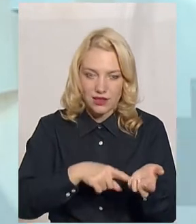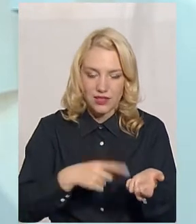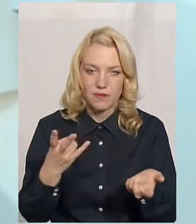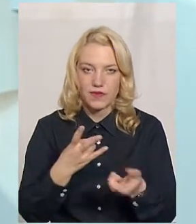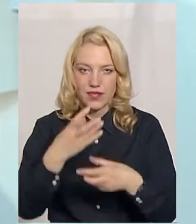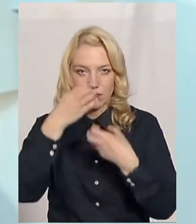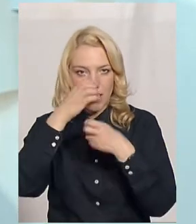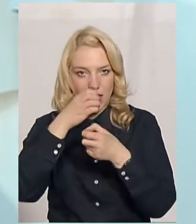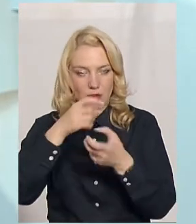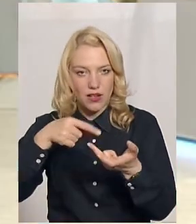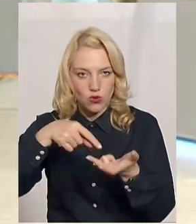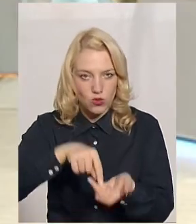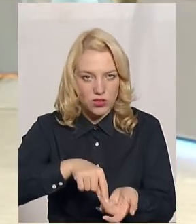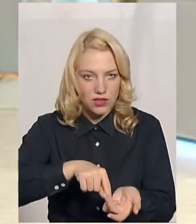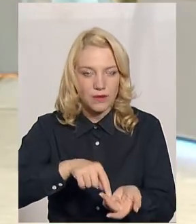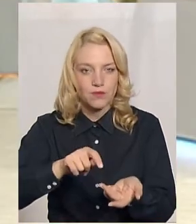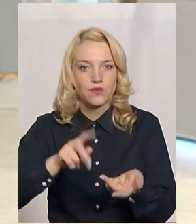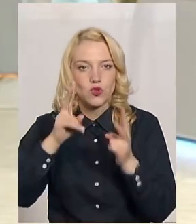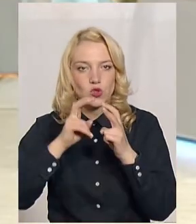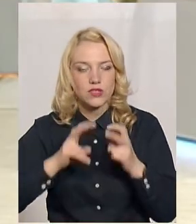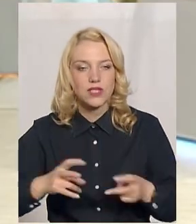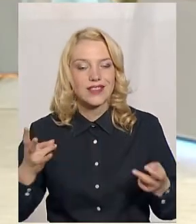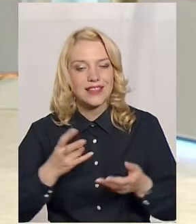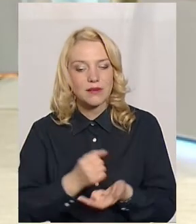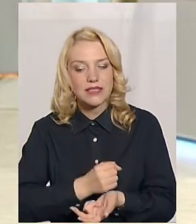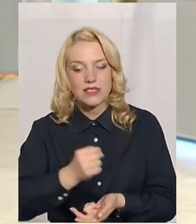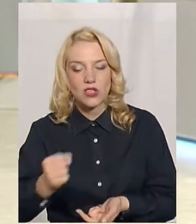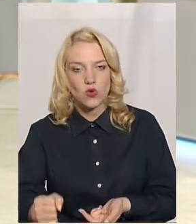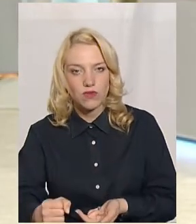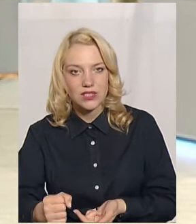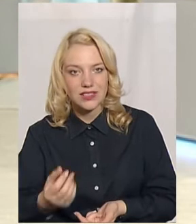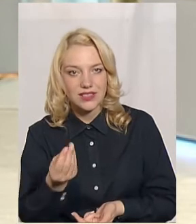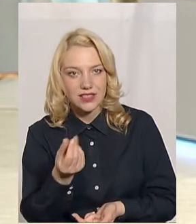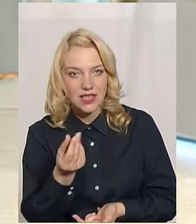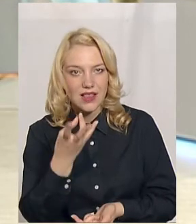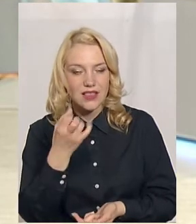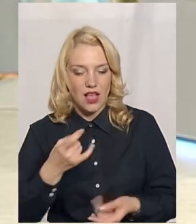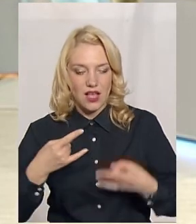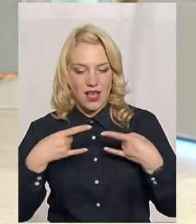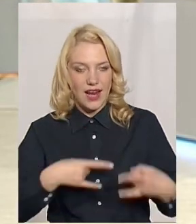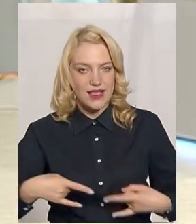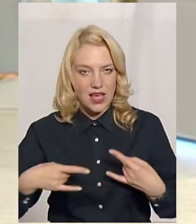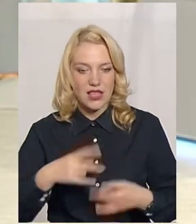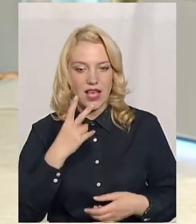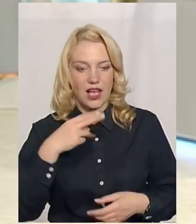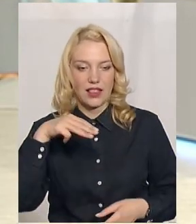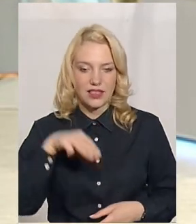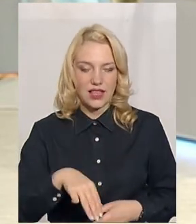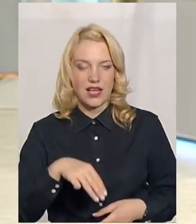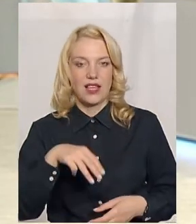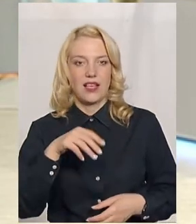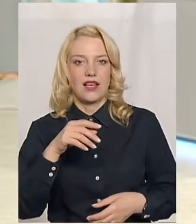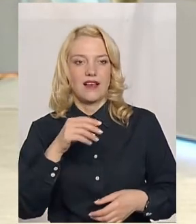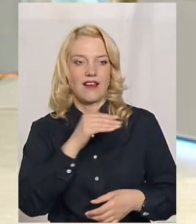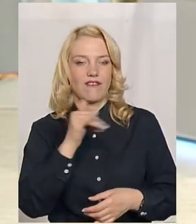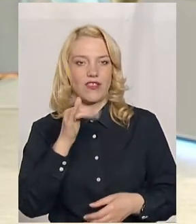лабораторні дослідження, потрібно скерувати на рентген, КТ, МРТ, фіброскопію.